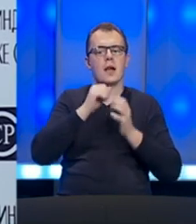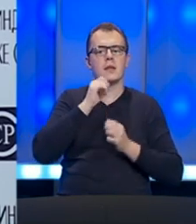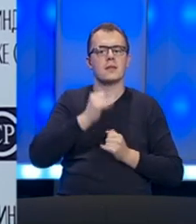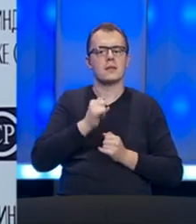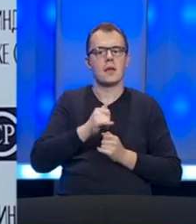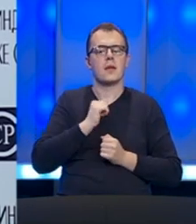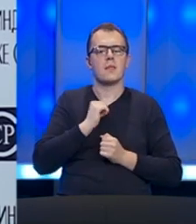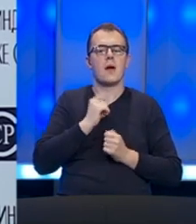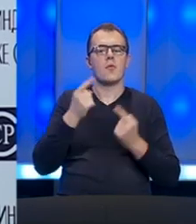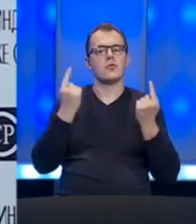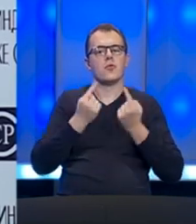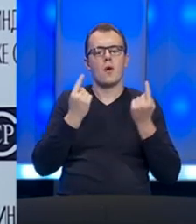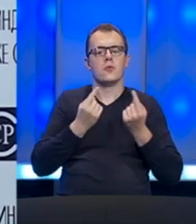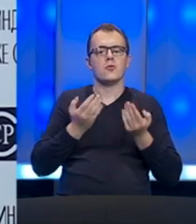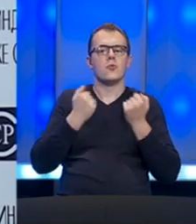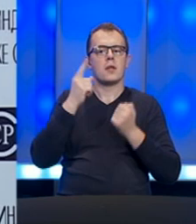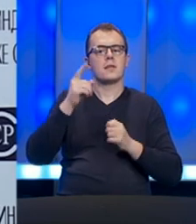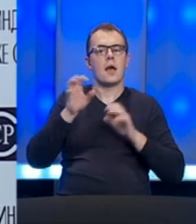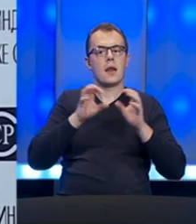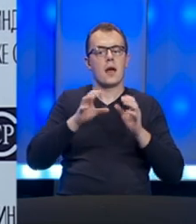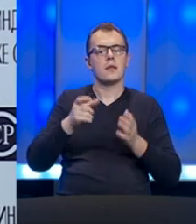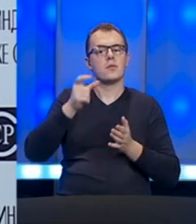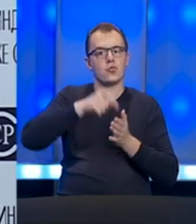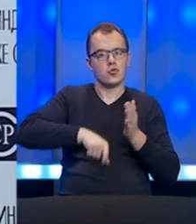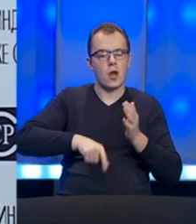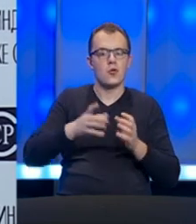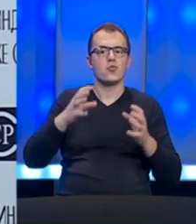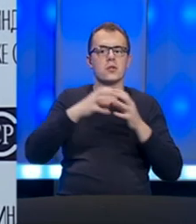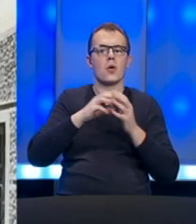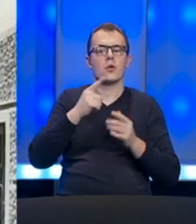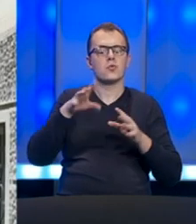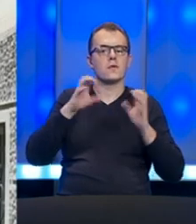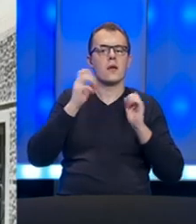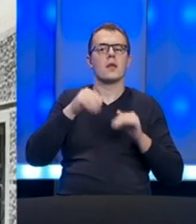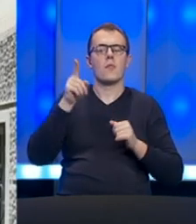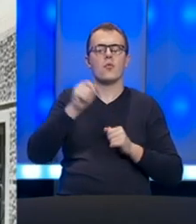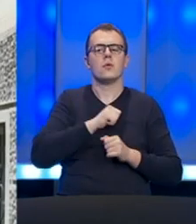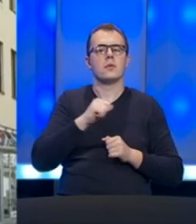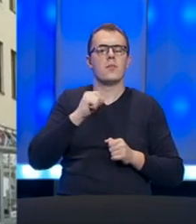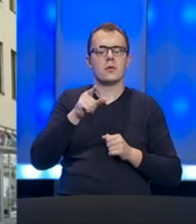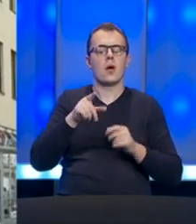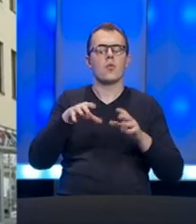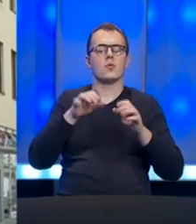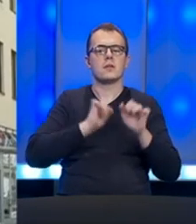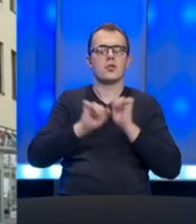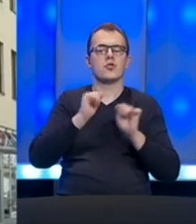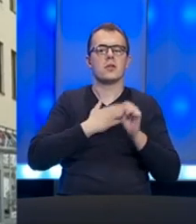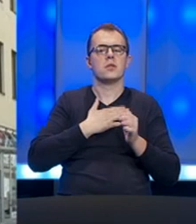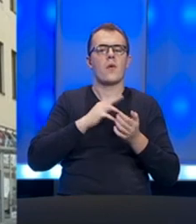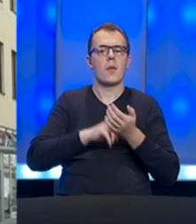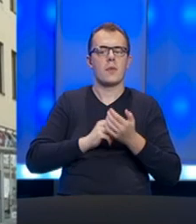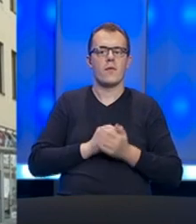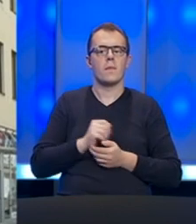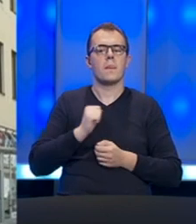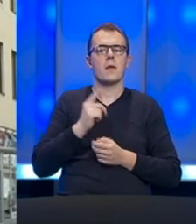imamo situaciju da se radnici učlanjuju sindikat jer su shvatili da jedino tako mogu zaštiti svoje prava. Evo imamo najavu udruženja